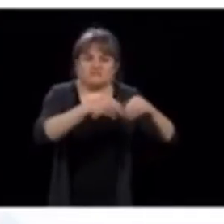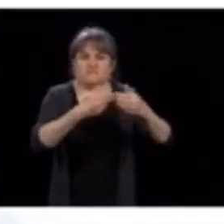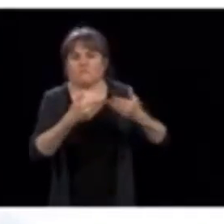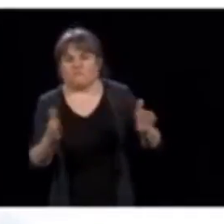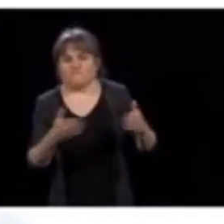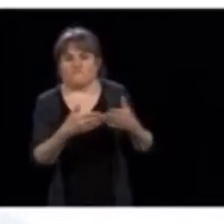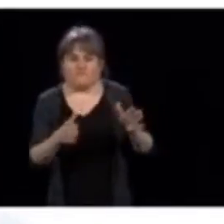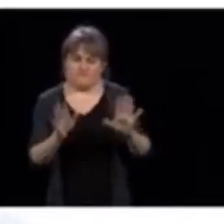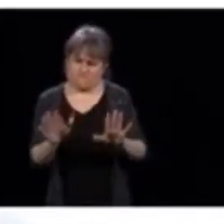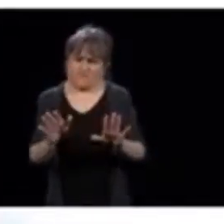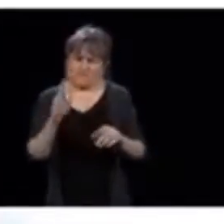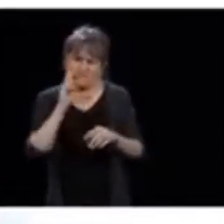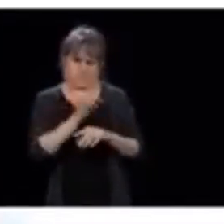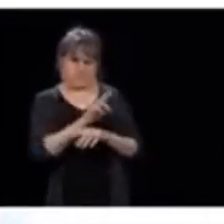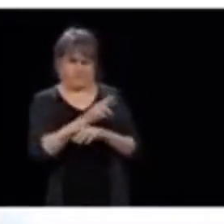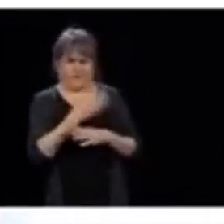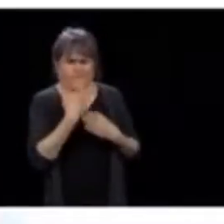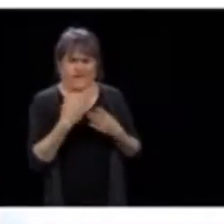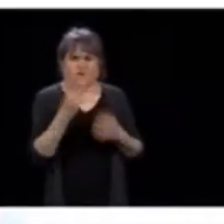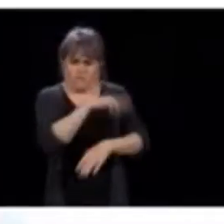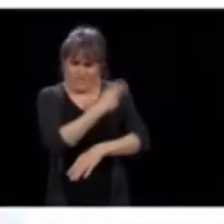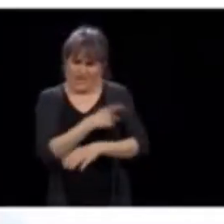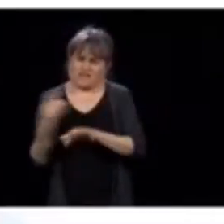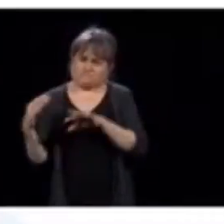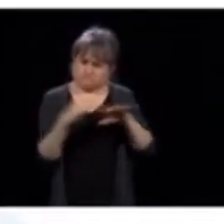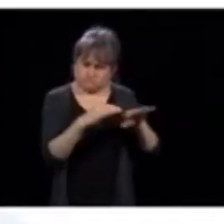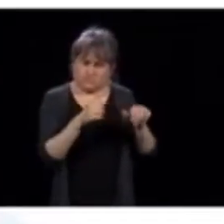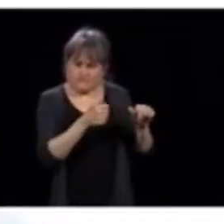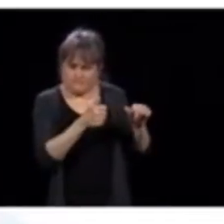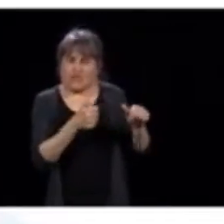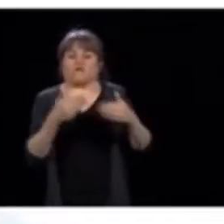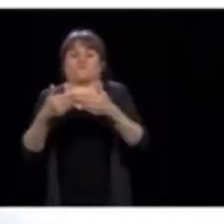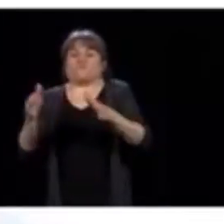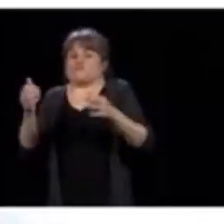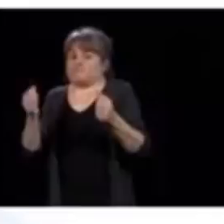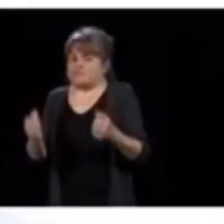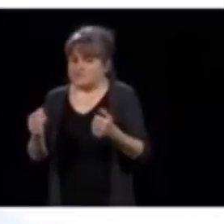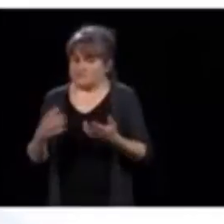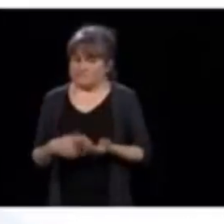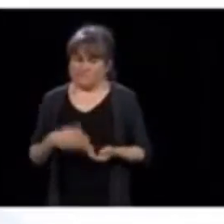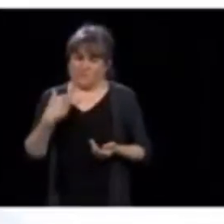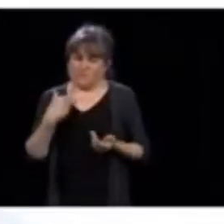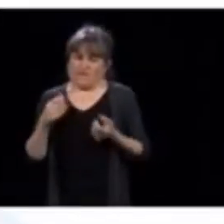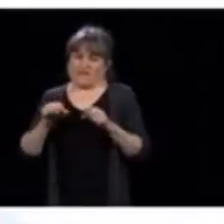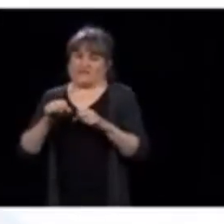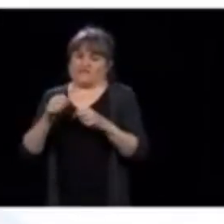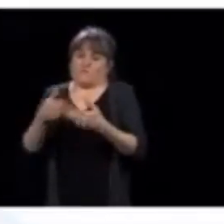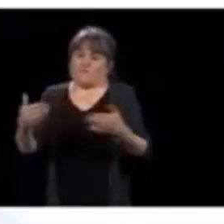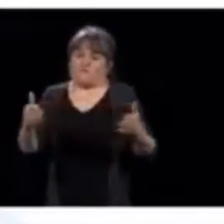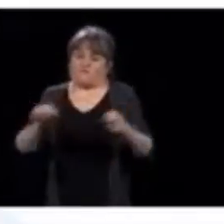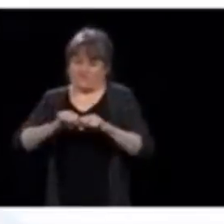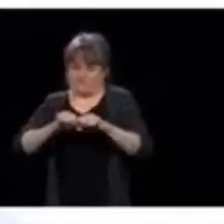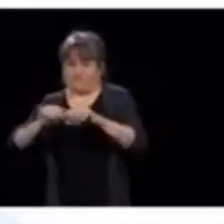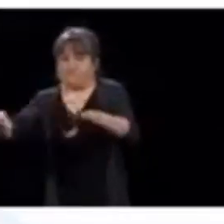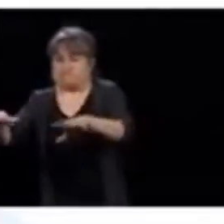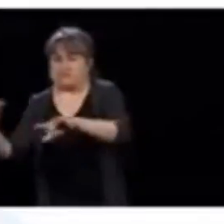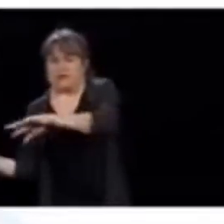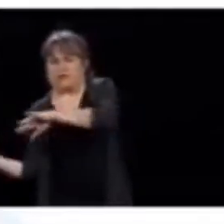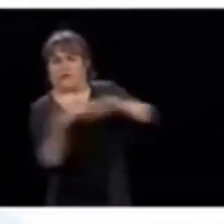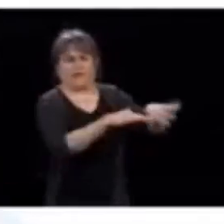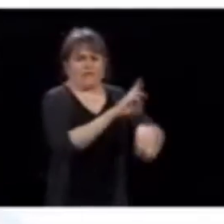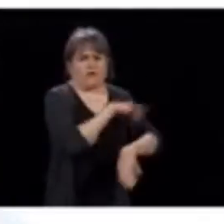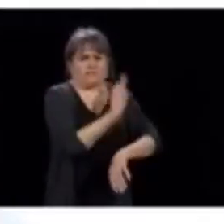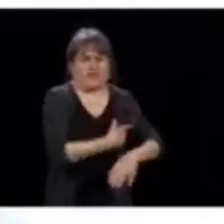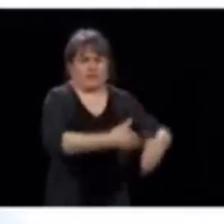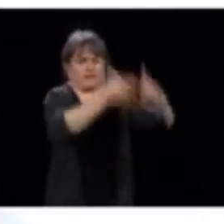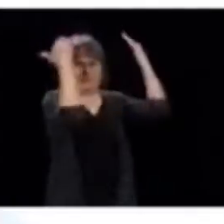faire déborder puis d'avoir une situation où on perdrait le contrôle dans les hôpitaux. C'était ça, l'objectif premier, là,